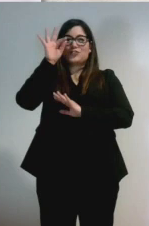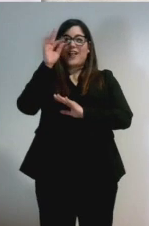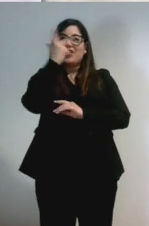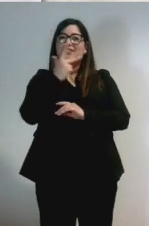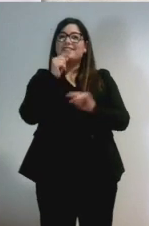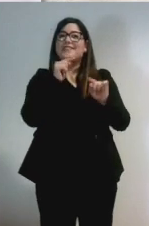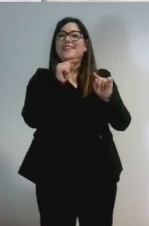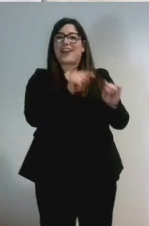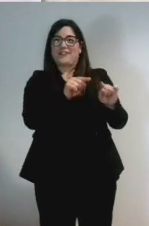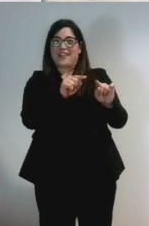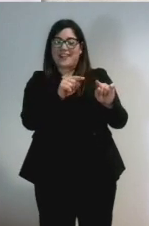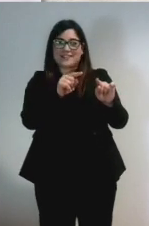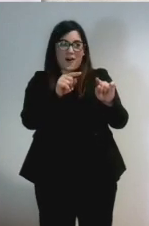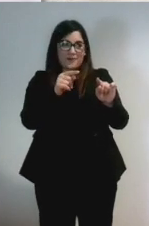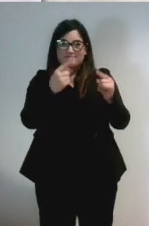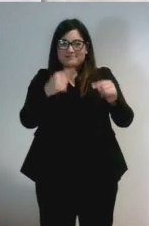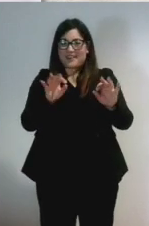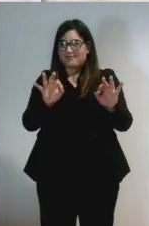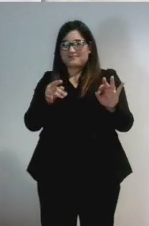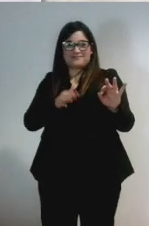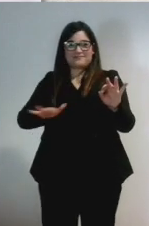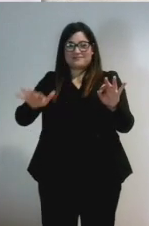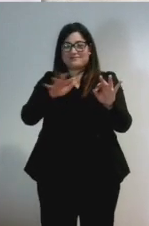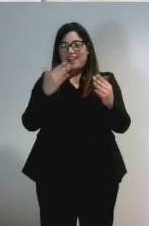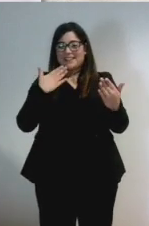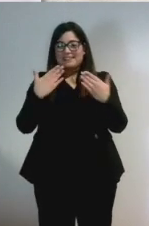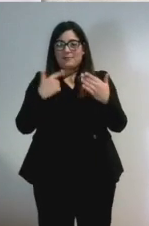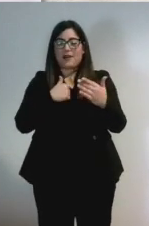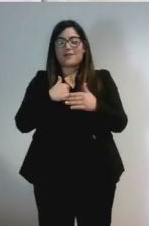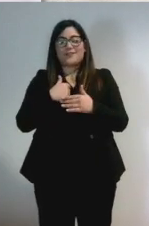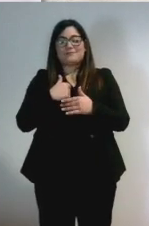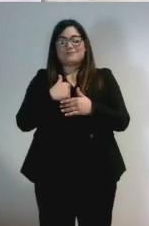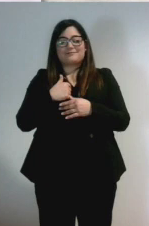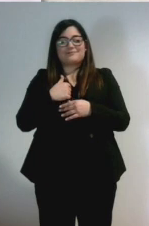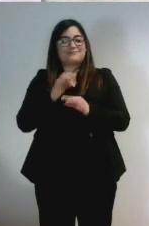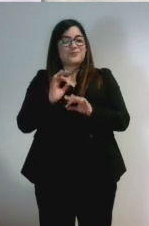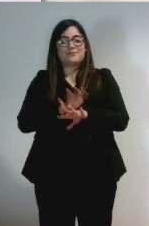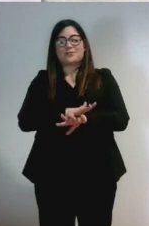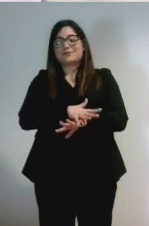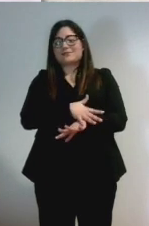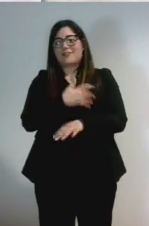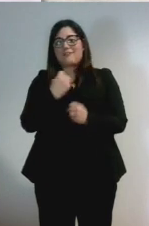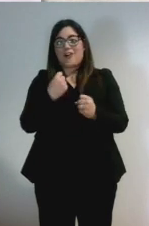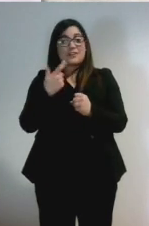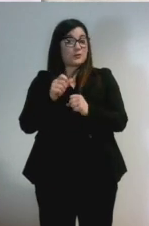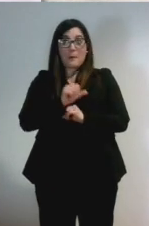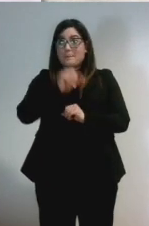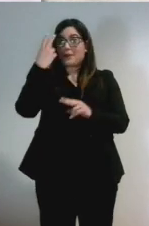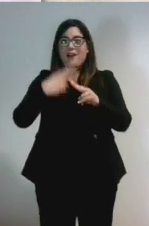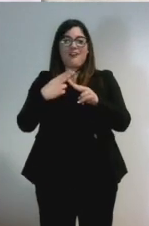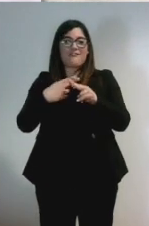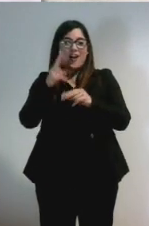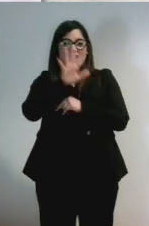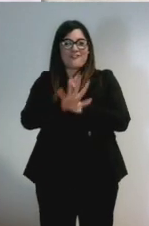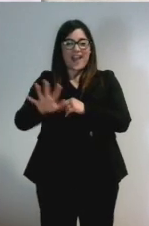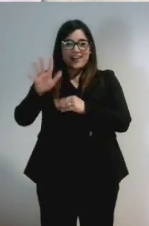location di questa assemblea mi sono commosso perché è la prima volta che il Veneto ospita l'assemblea nazionale dei giovani amministratori